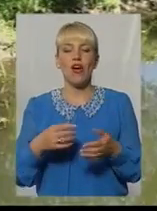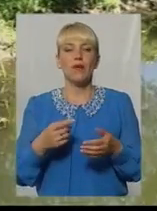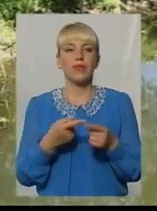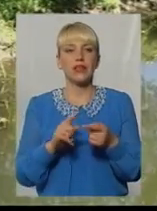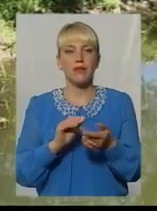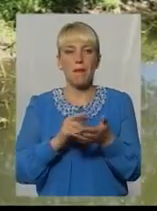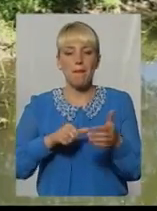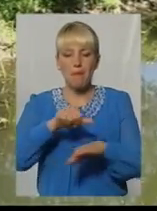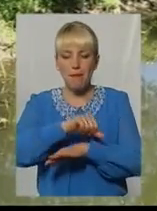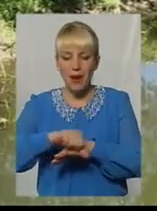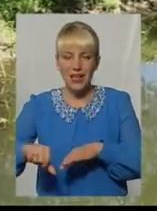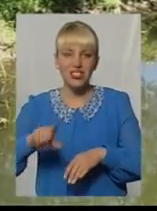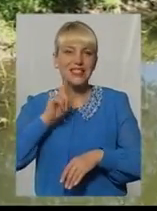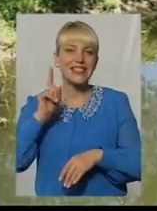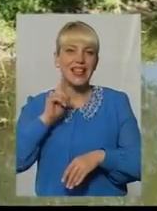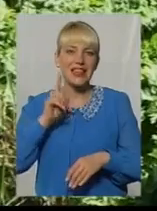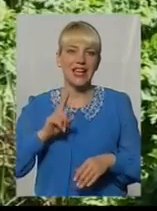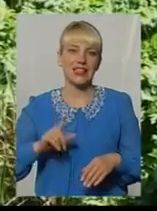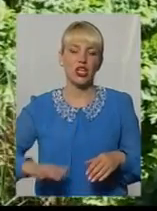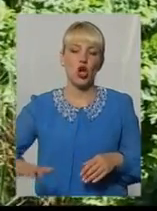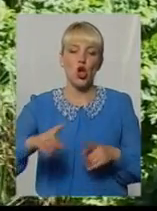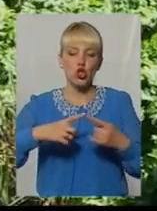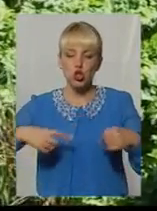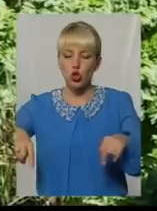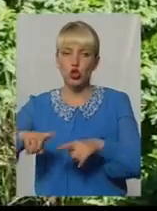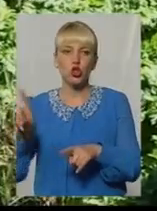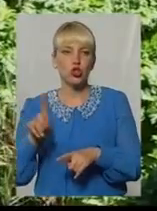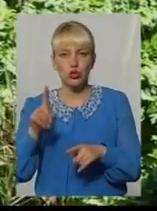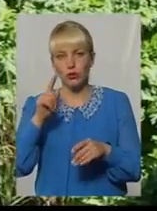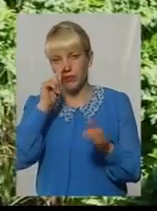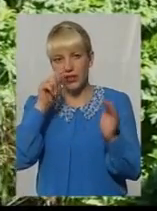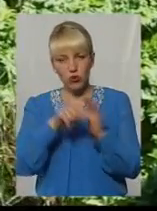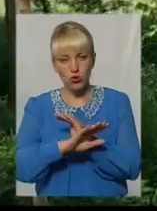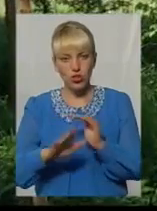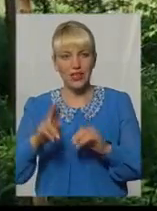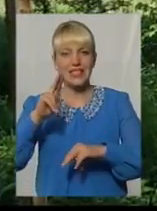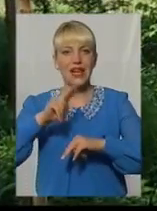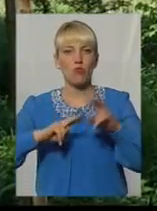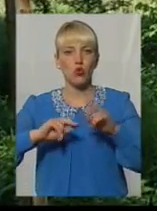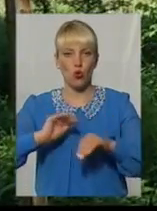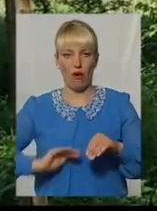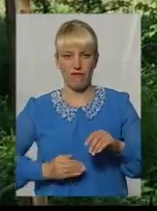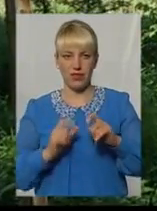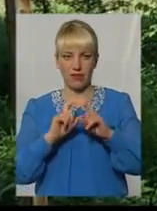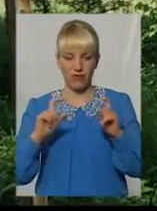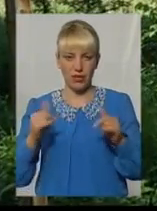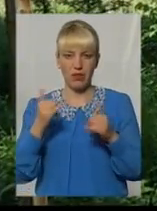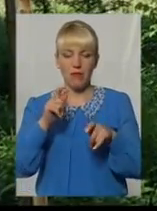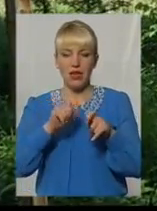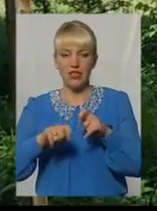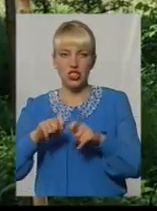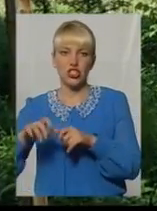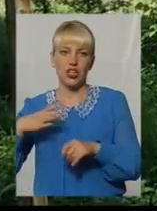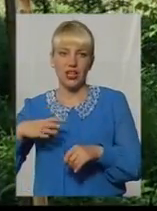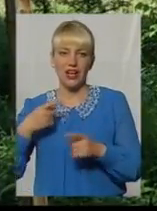майбутньому на такі ділянки не зазіхали забудовники. Дерева та кущі вже порахували у центрі. Тепер на інвентаризацію чекають і